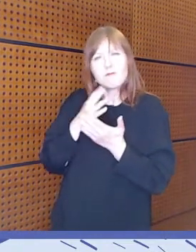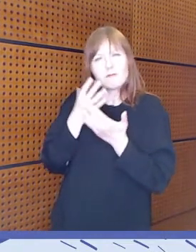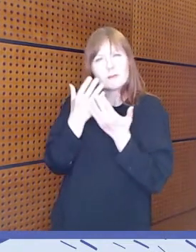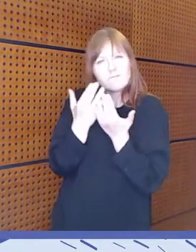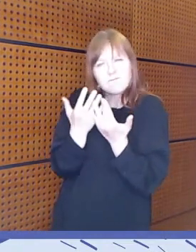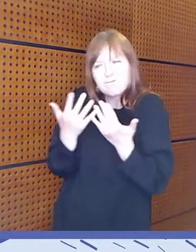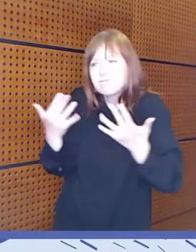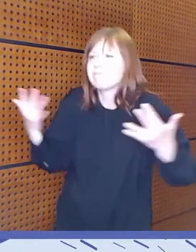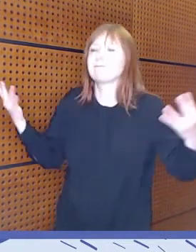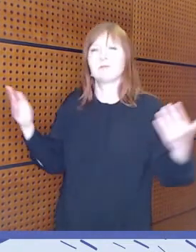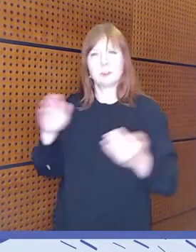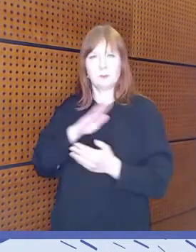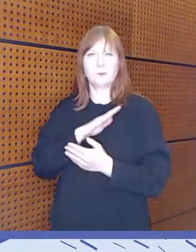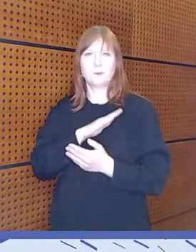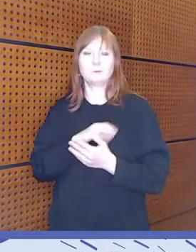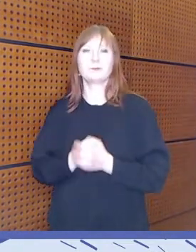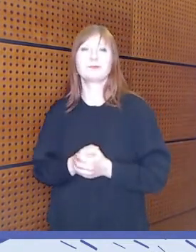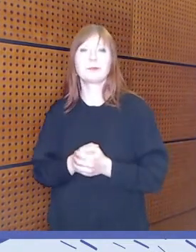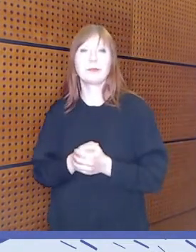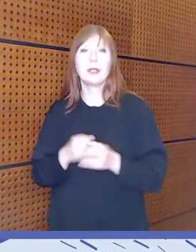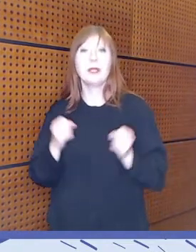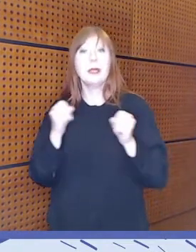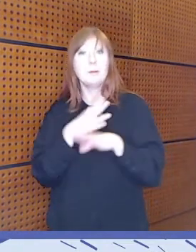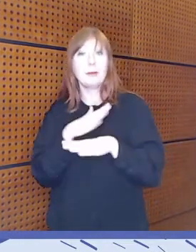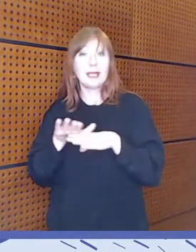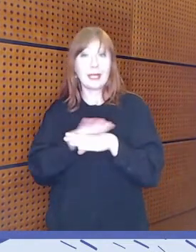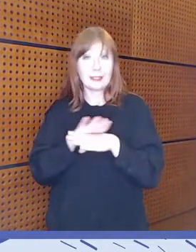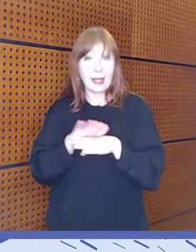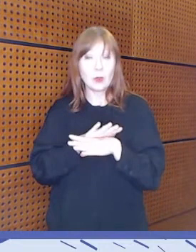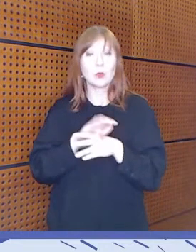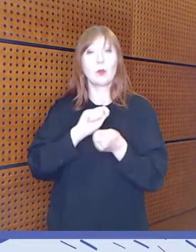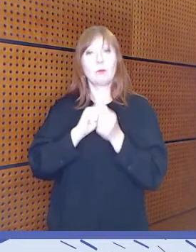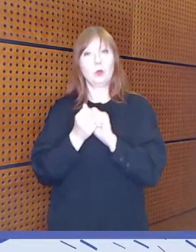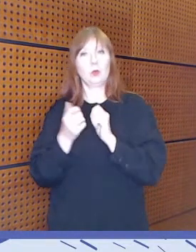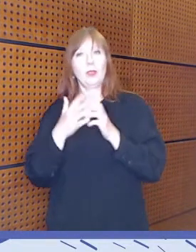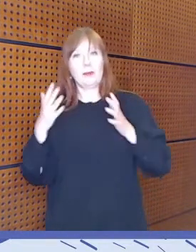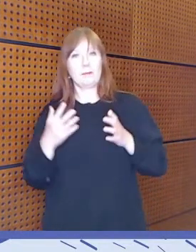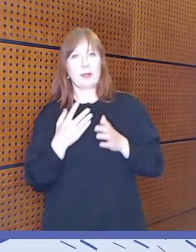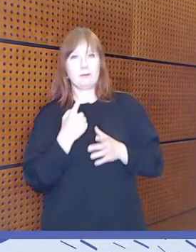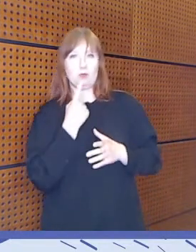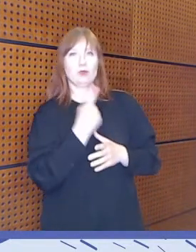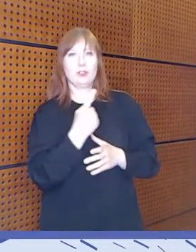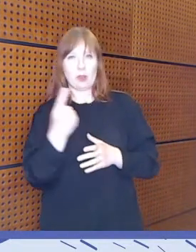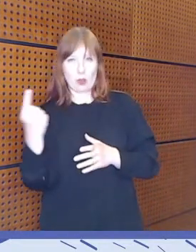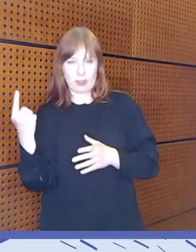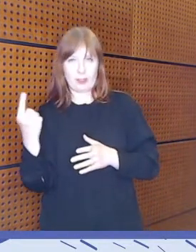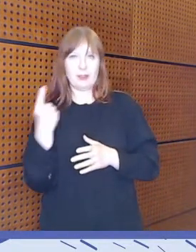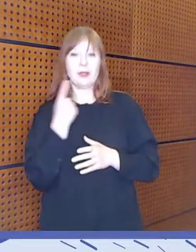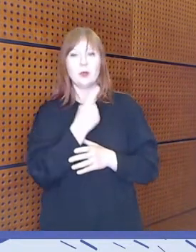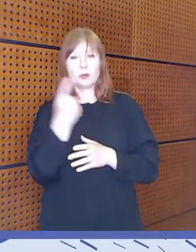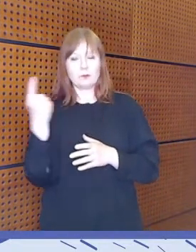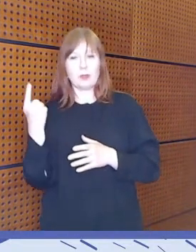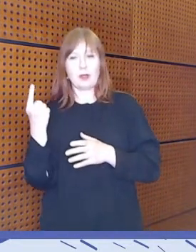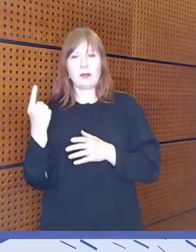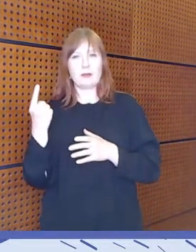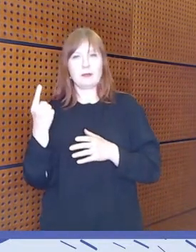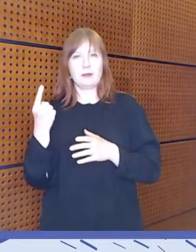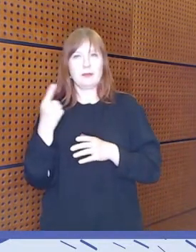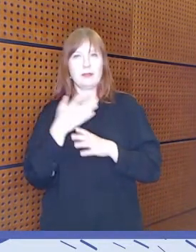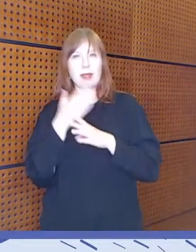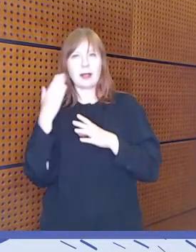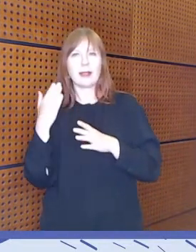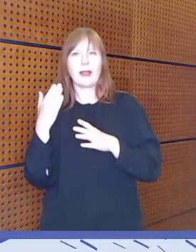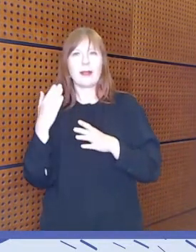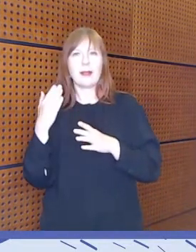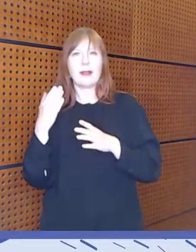Nousmus esiin tämä median käytön yksilöllistyminen ja sen myötä, että sen yksilöllistymisen myötä ja tilaisuudet